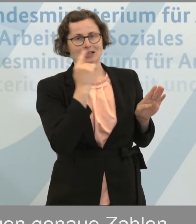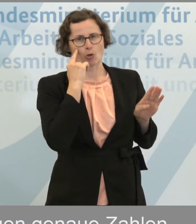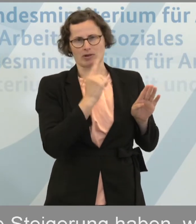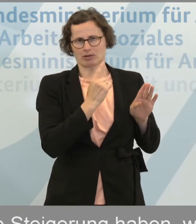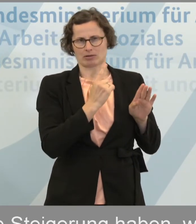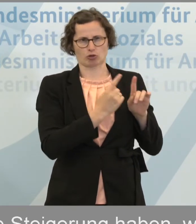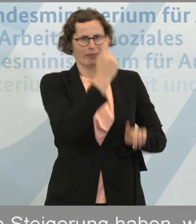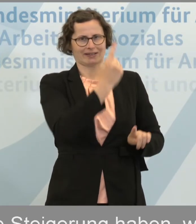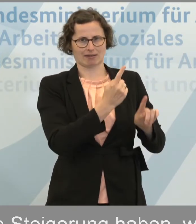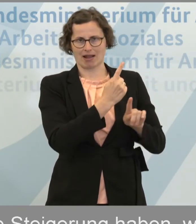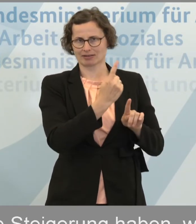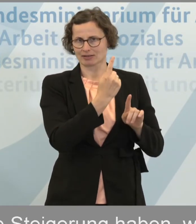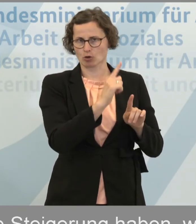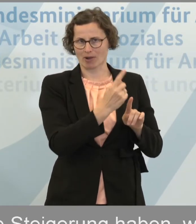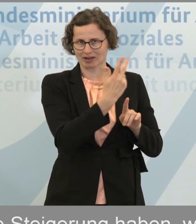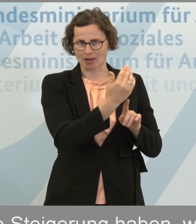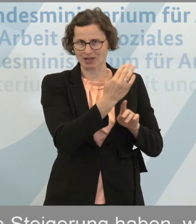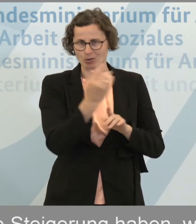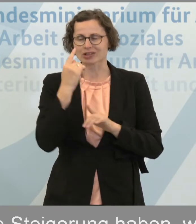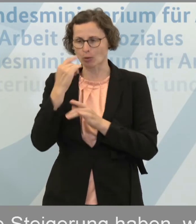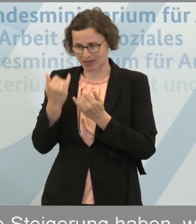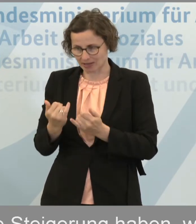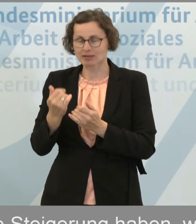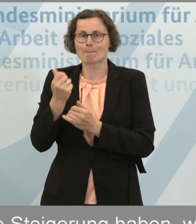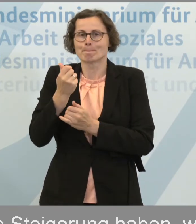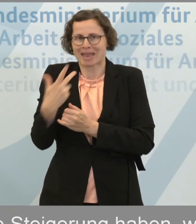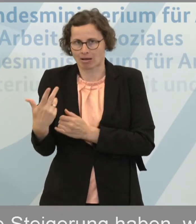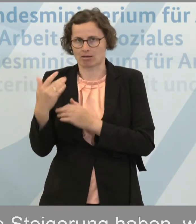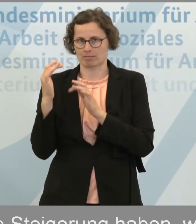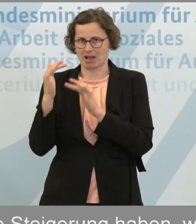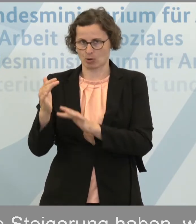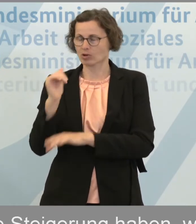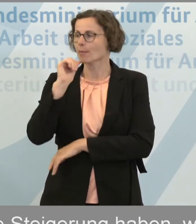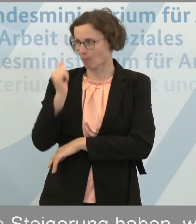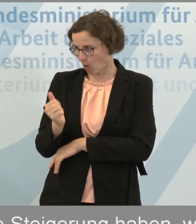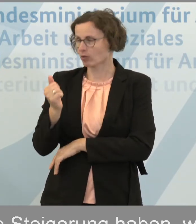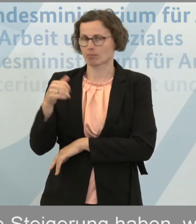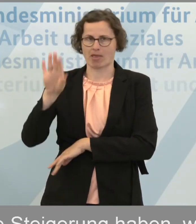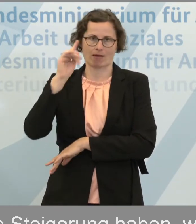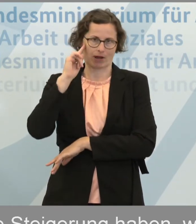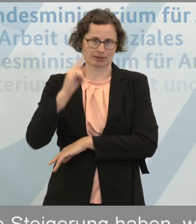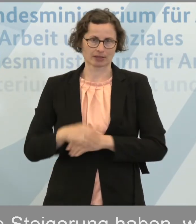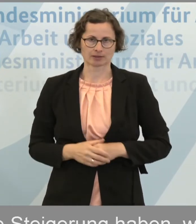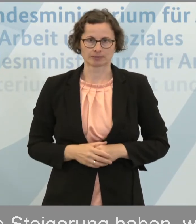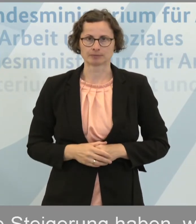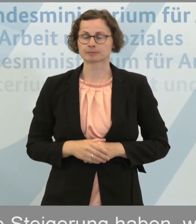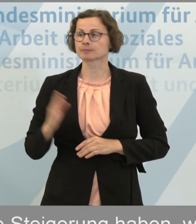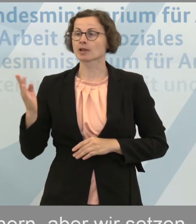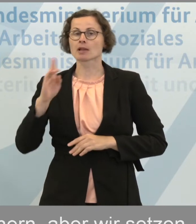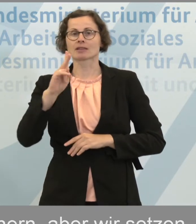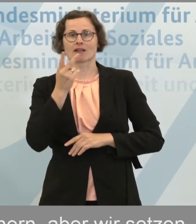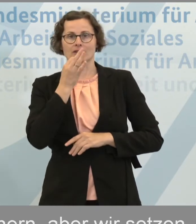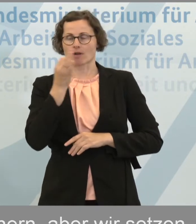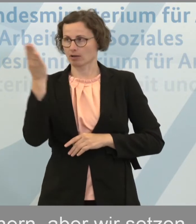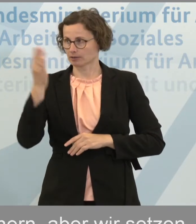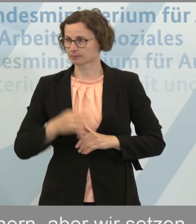Ich rechne damit, dass es durchaus mehrere Millionen Menschen sein werden. Genaueres aber morgen aus Nürnberg. Zweite Frage bitte für den Kollegen hier